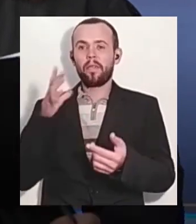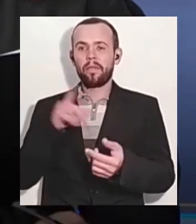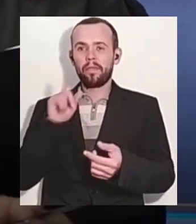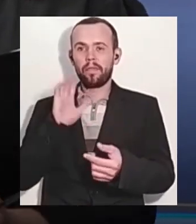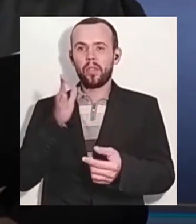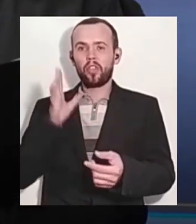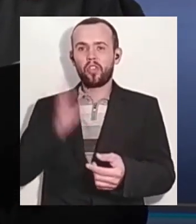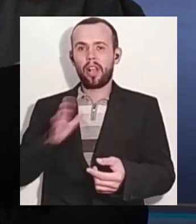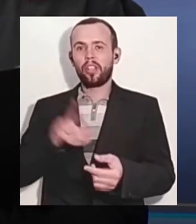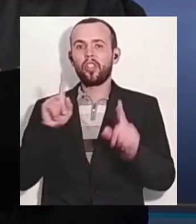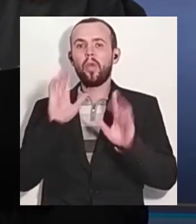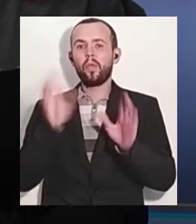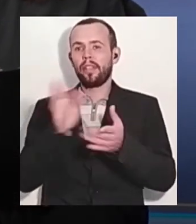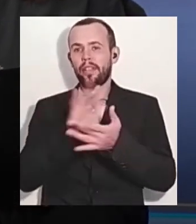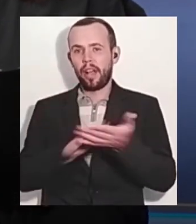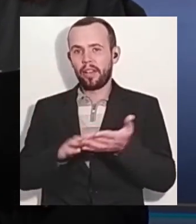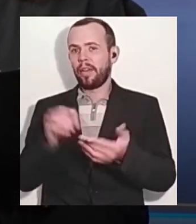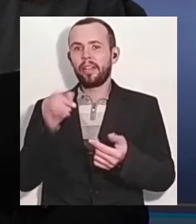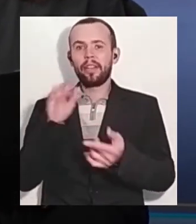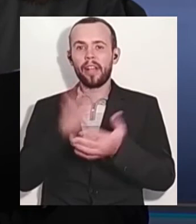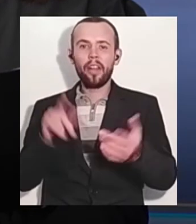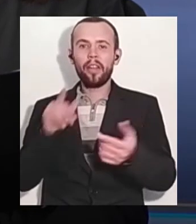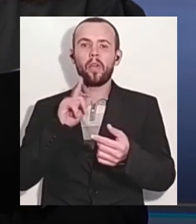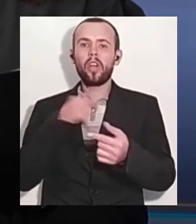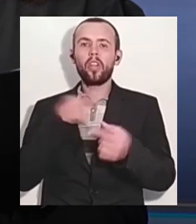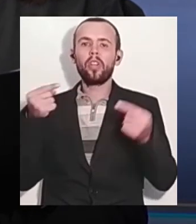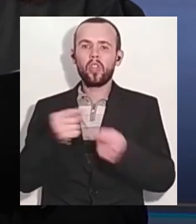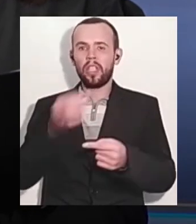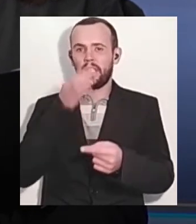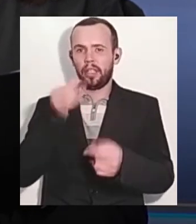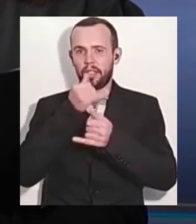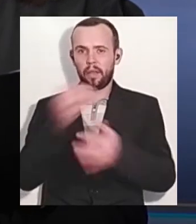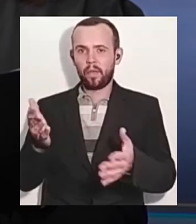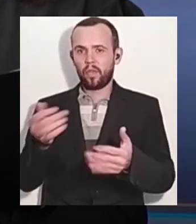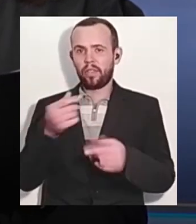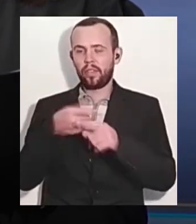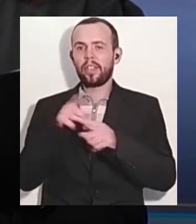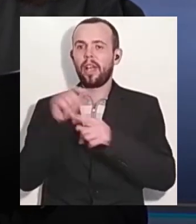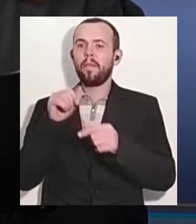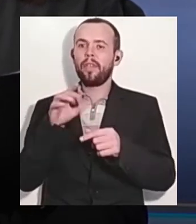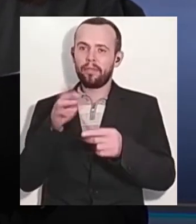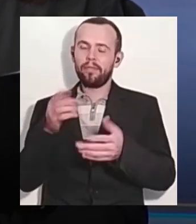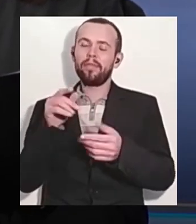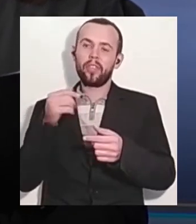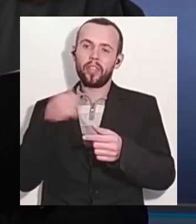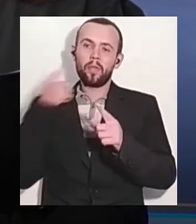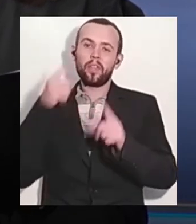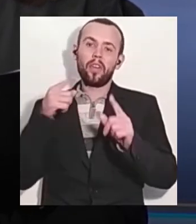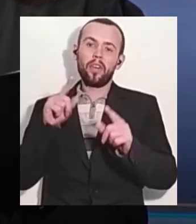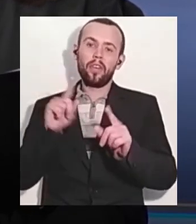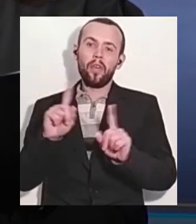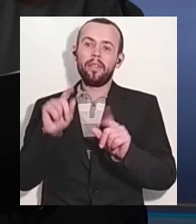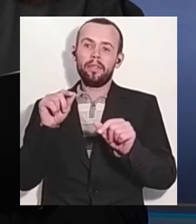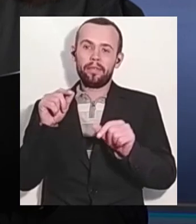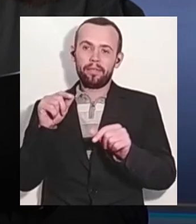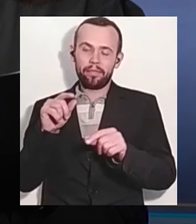12, 15, 20 людей, вони всі хворі. Вони пояснюють там, що лікування від ковіда взагалі немає, пейте